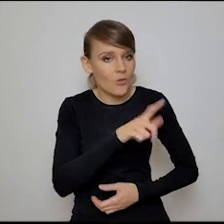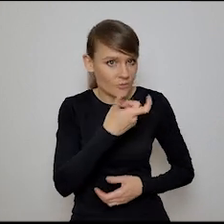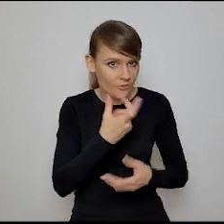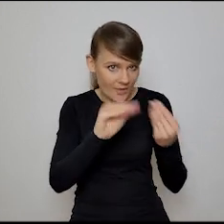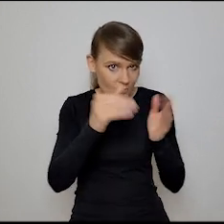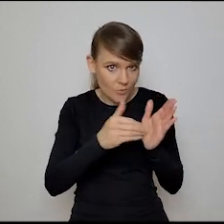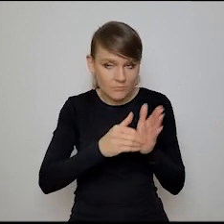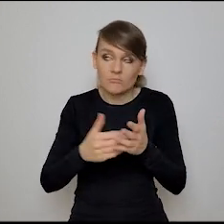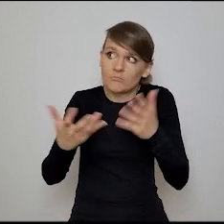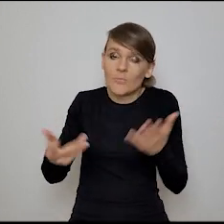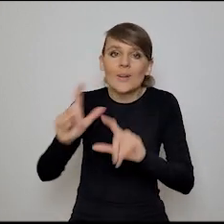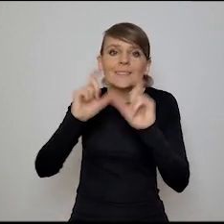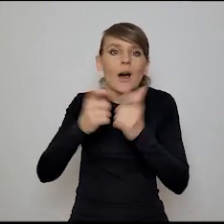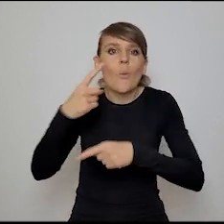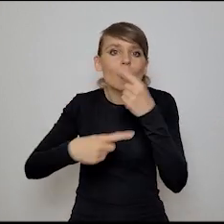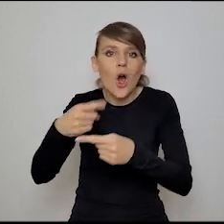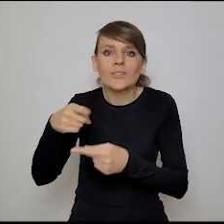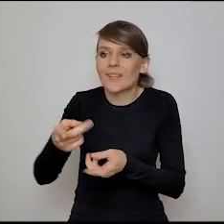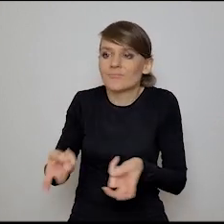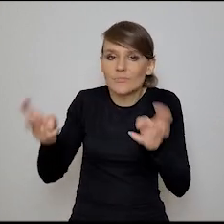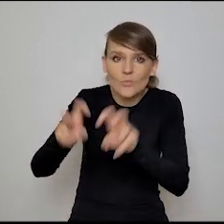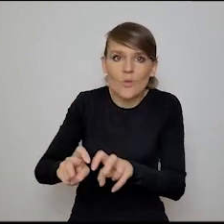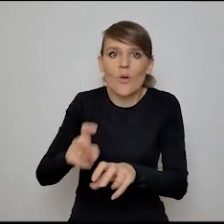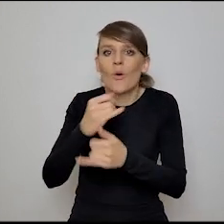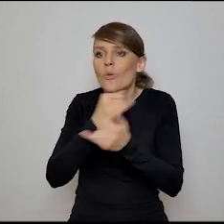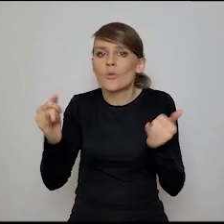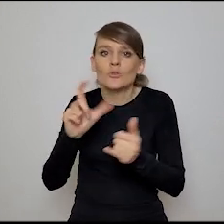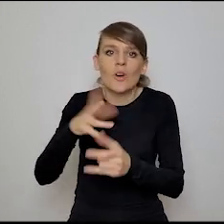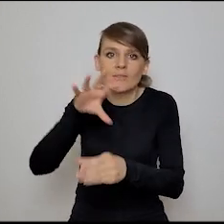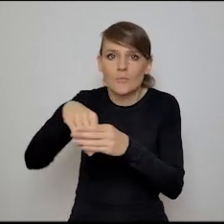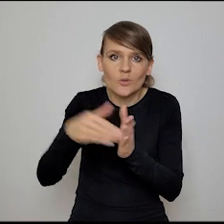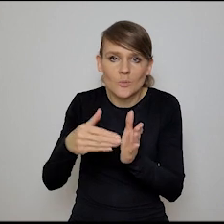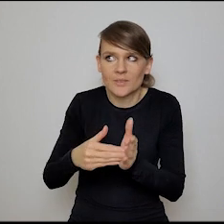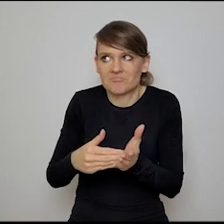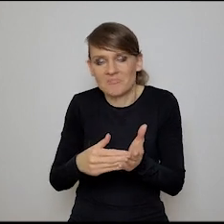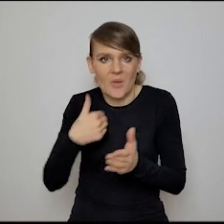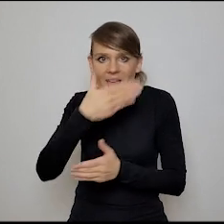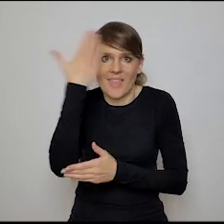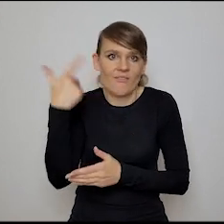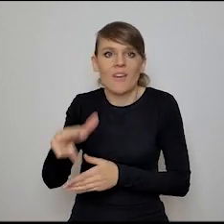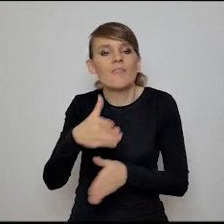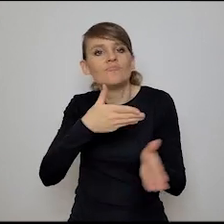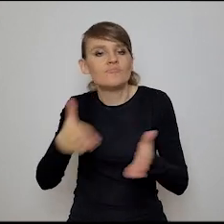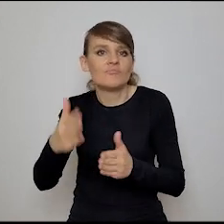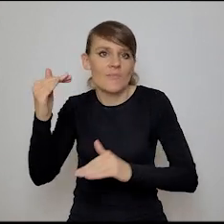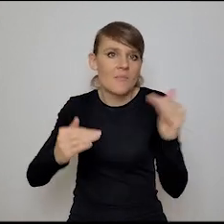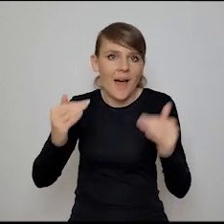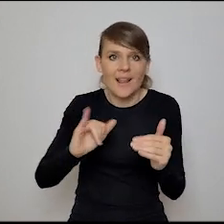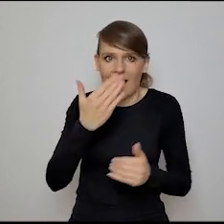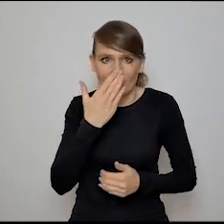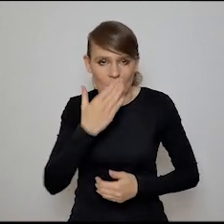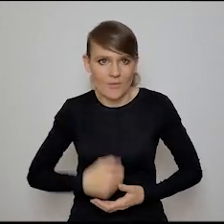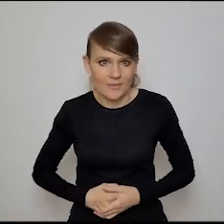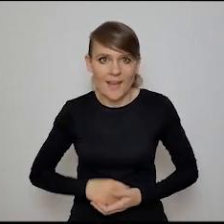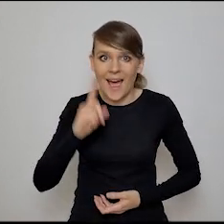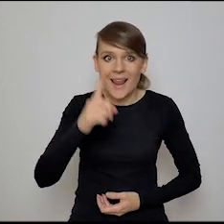wiesz, jeżeli pomyśleć o całym procesie, którym on zostanie wytworzony i zasobach wszystkich, to nie wiem, jakby finalnie, jak będzie wyglądał ten balans, wiesz, ale